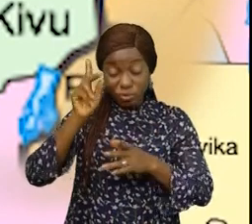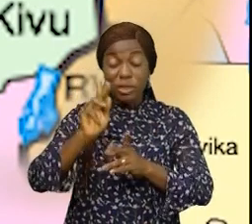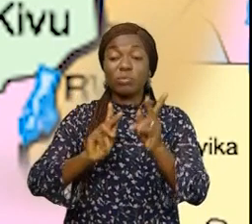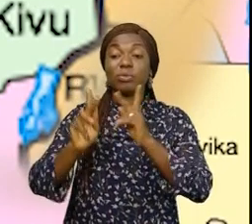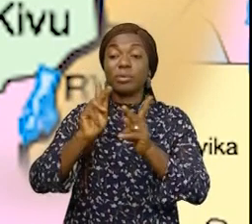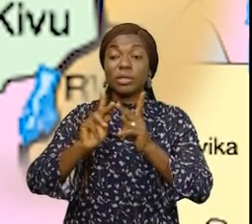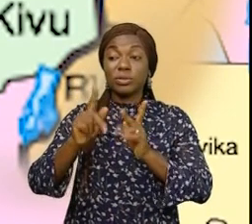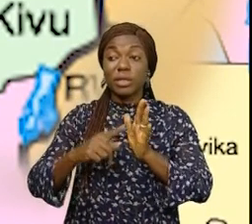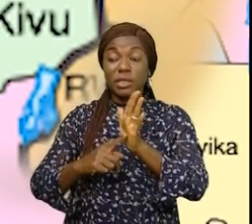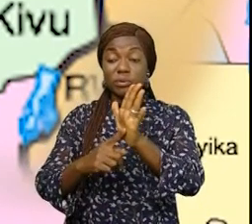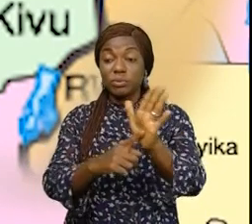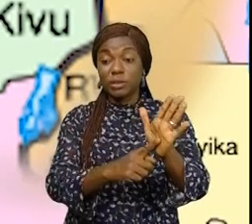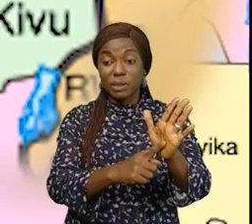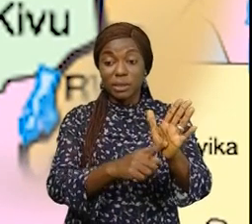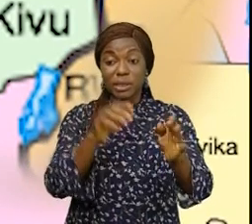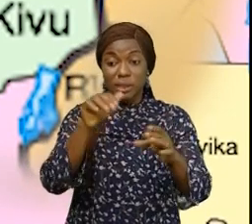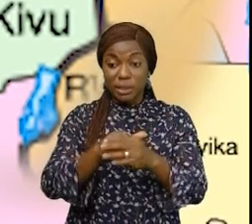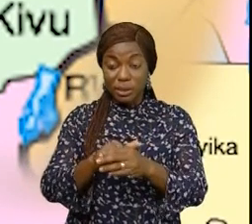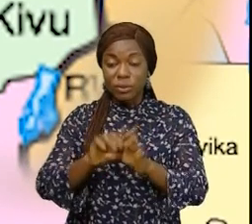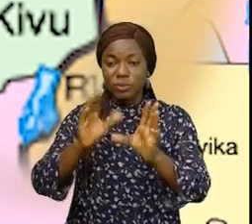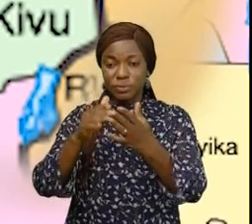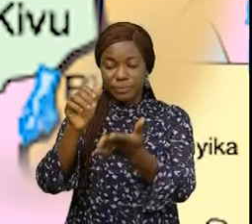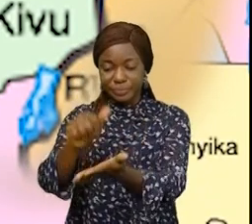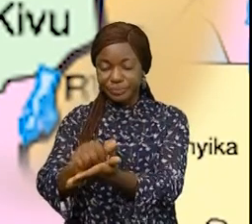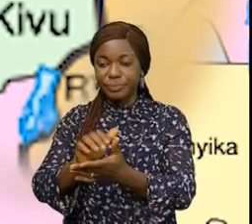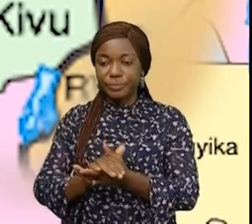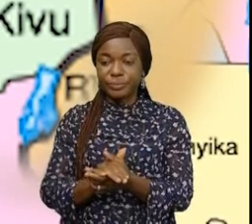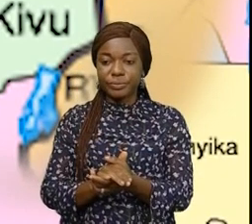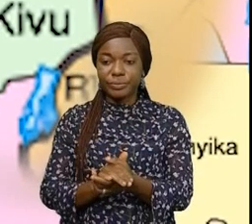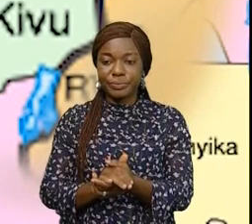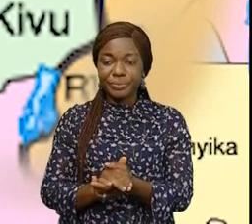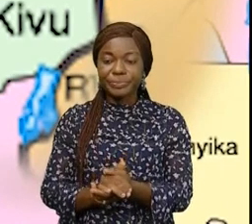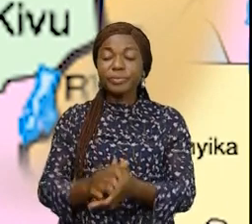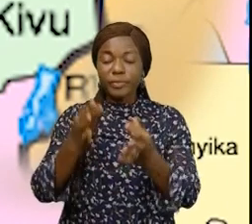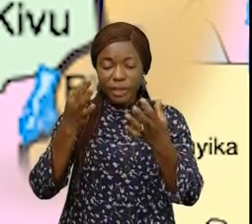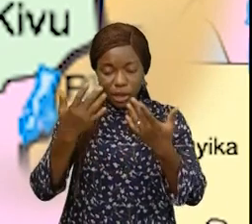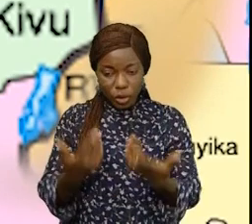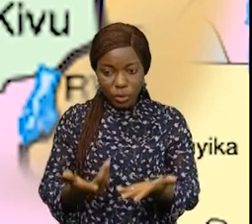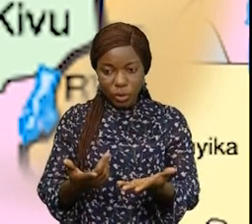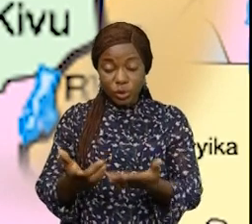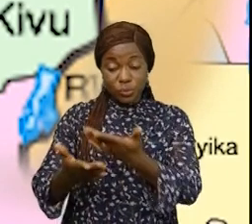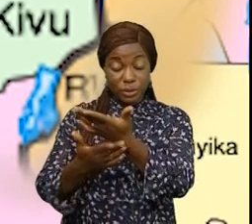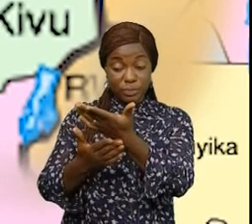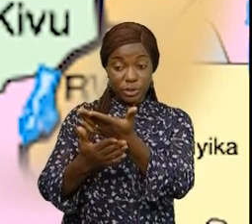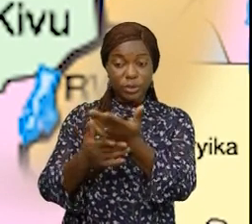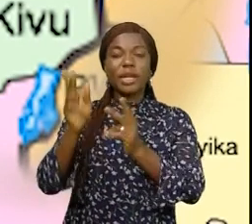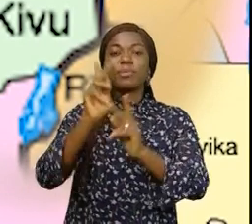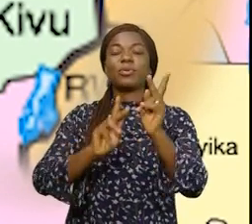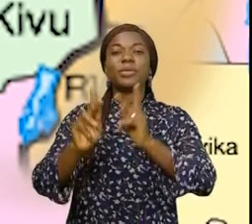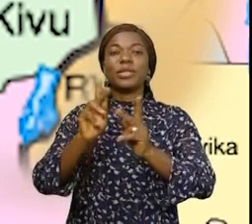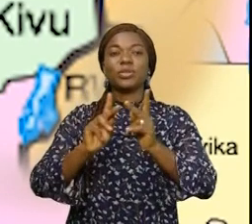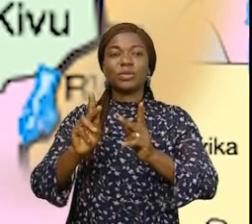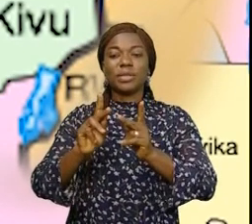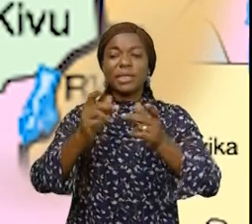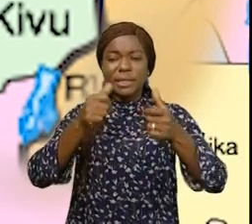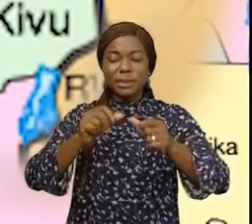exposées aux émanations. Nous recommandons donc à la population de